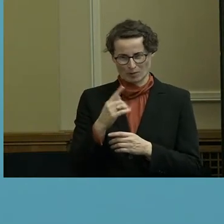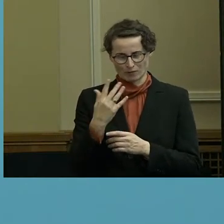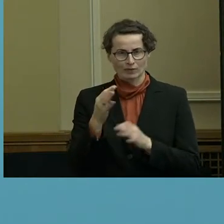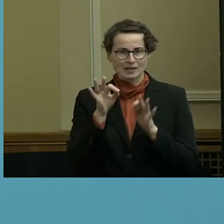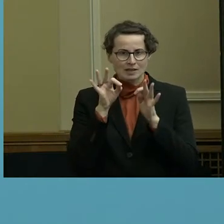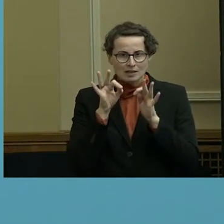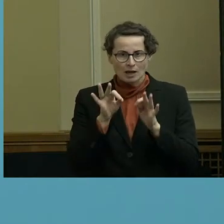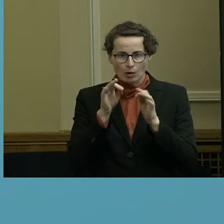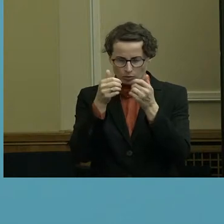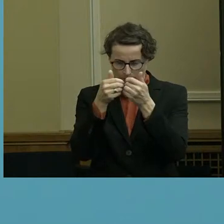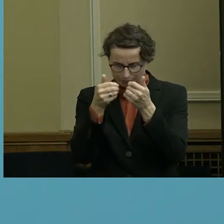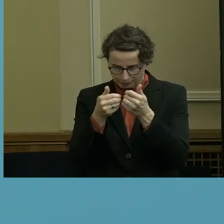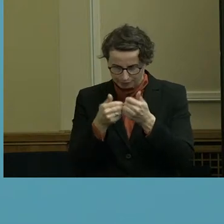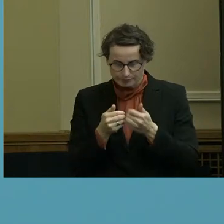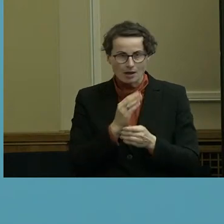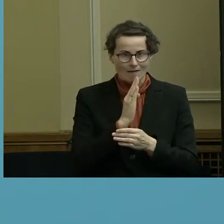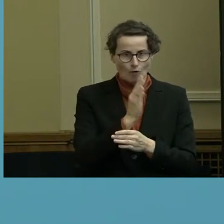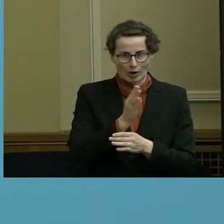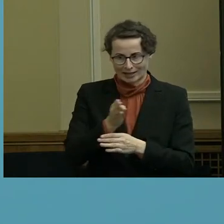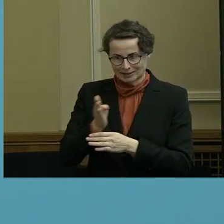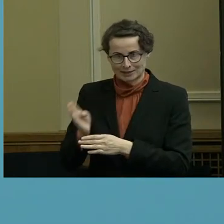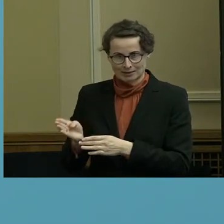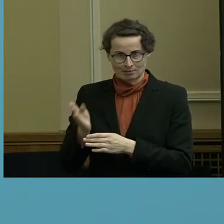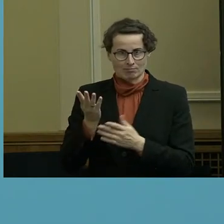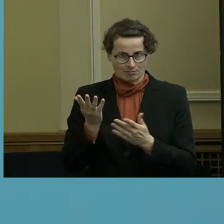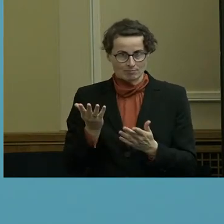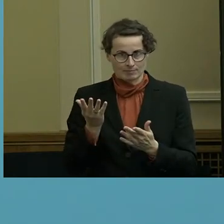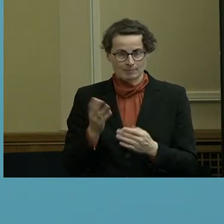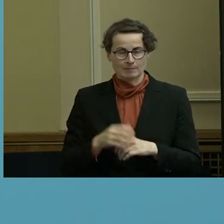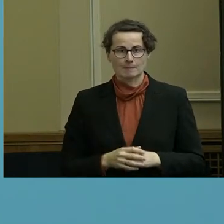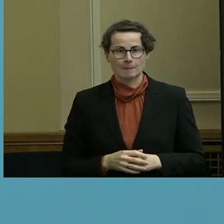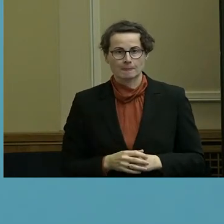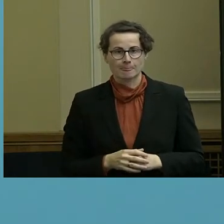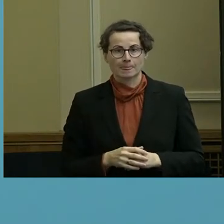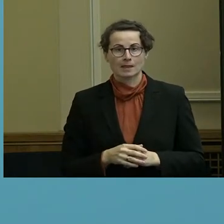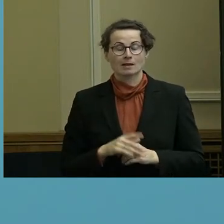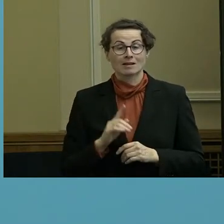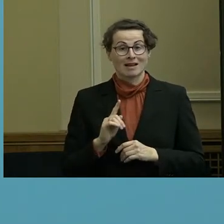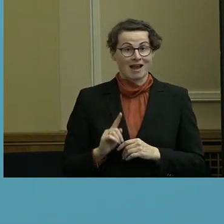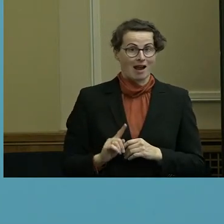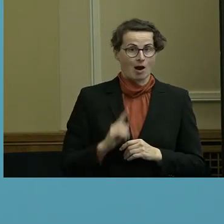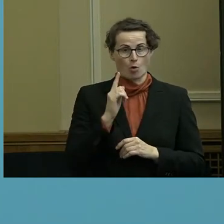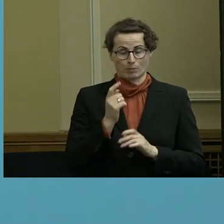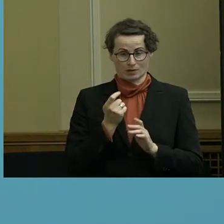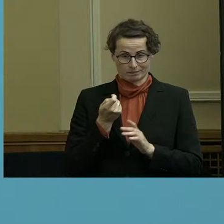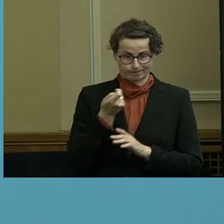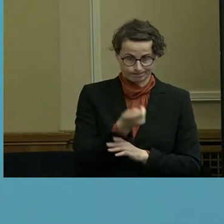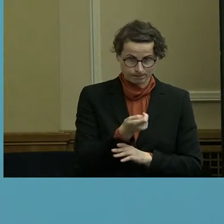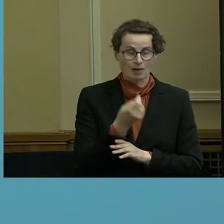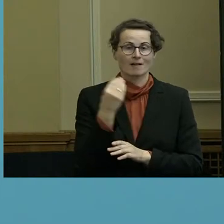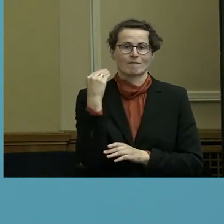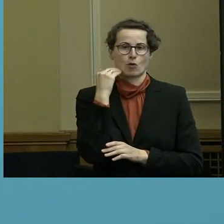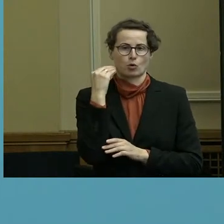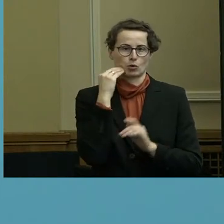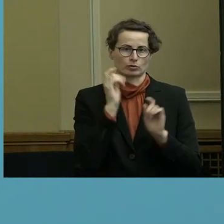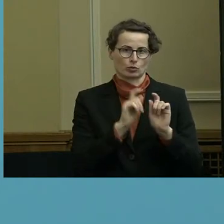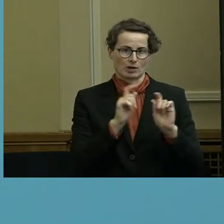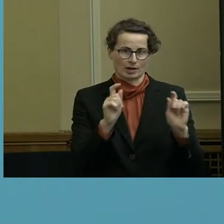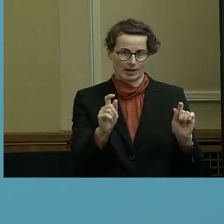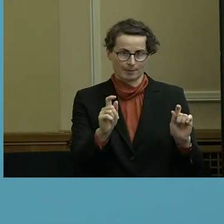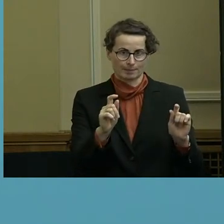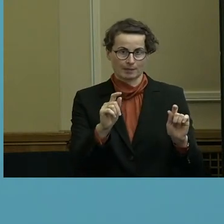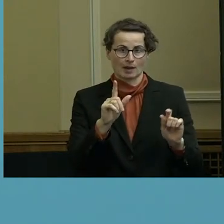kommt die nun besonders her. Im Mittelpunkt stehen dabei die Wohnungsunternehmen. Das heißt, die Investitionen der